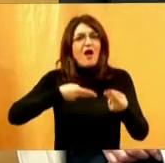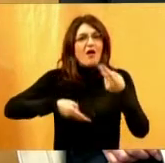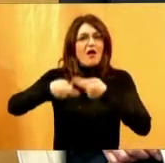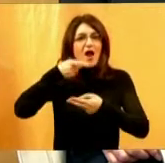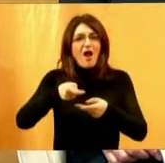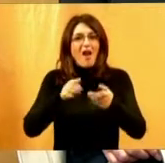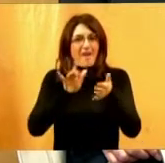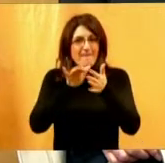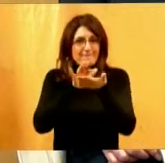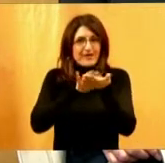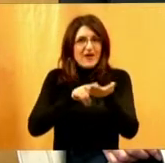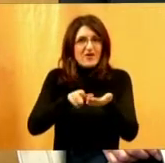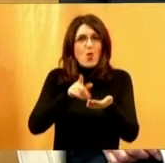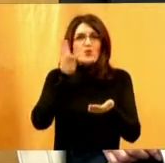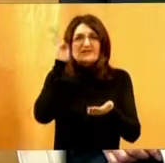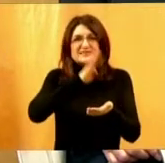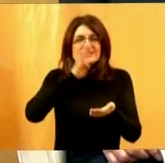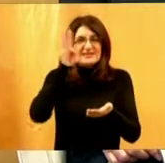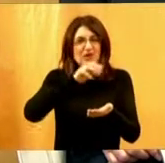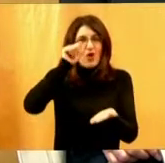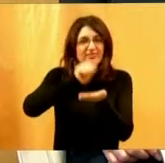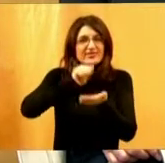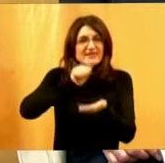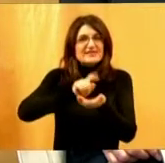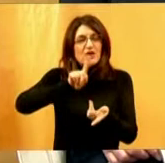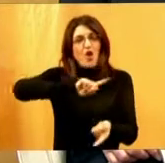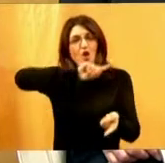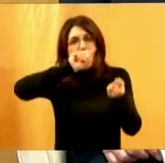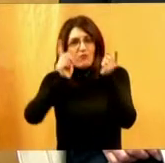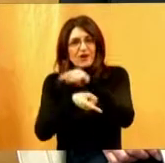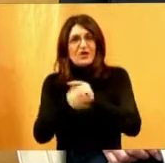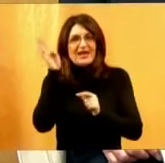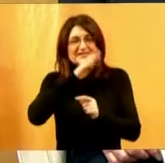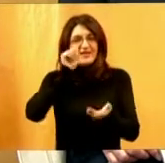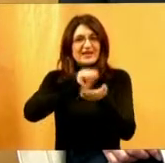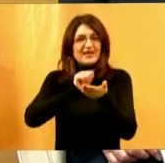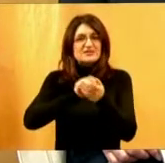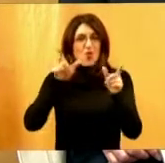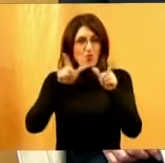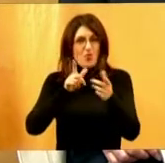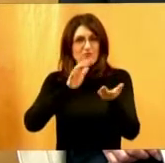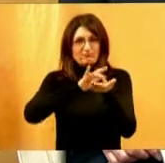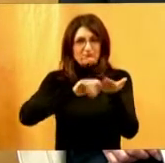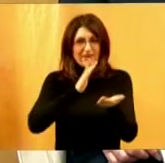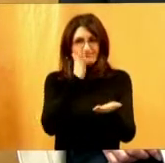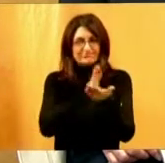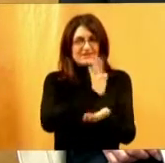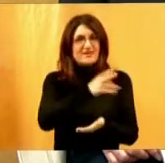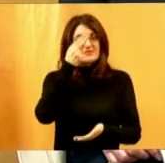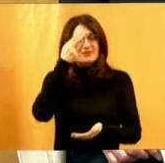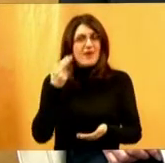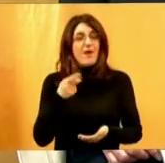brajevog pisma u crni tisak i obratno od crnog tiska u brajevo pismo. Dakle, da, možemo